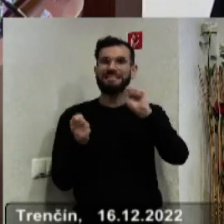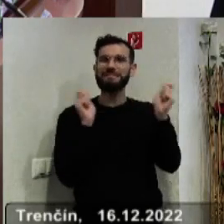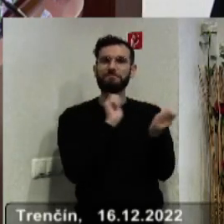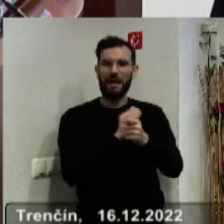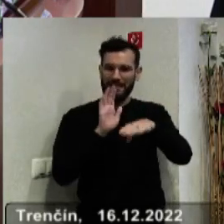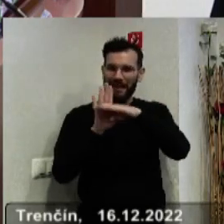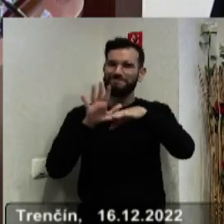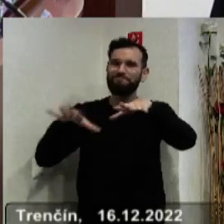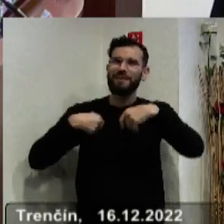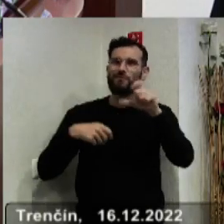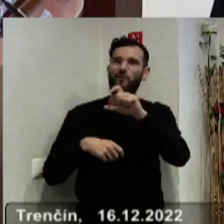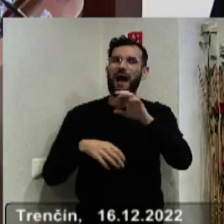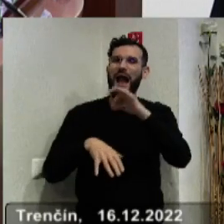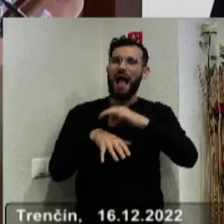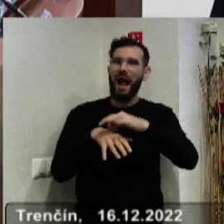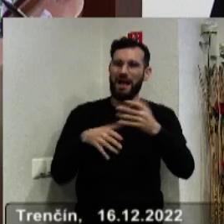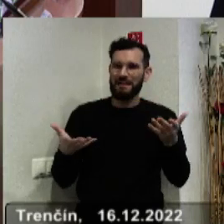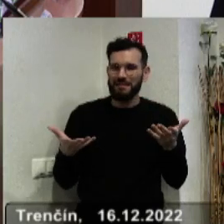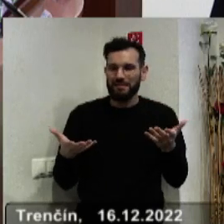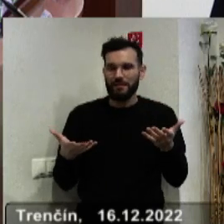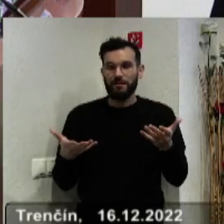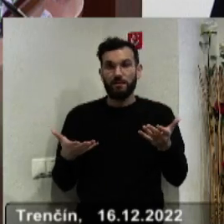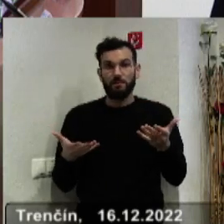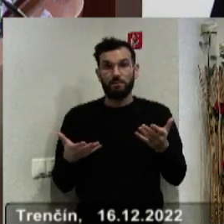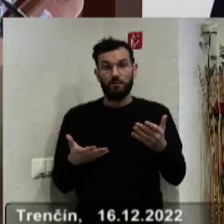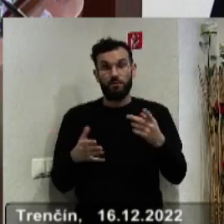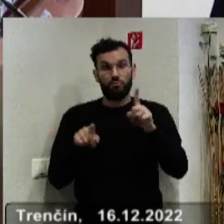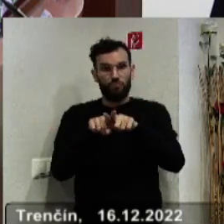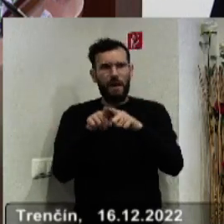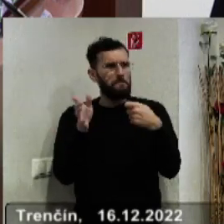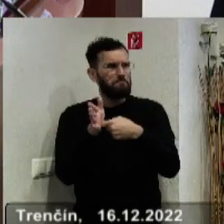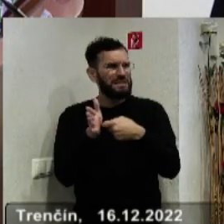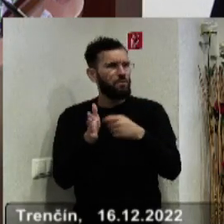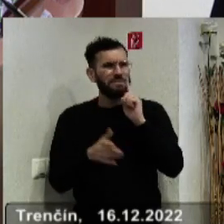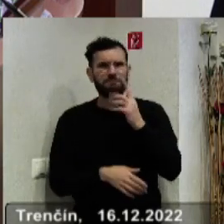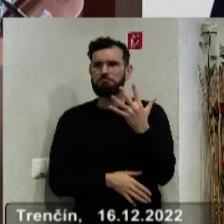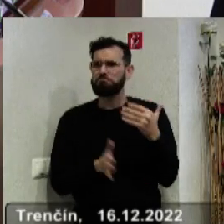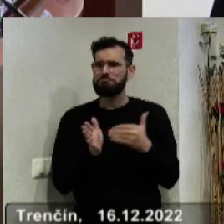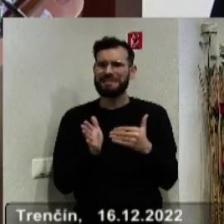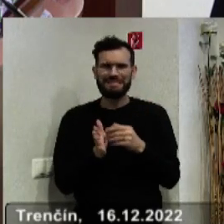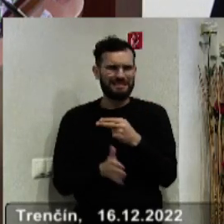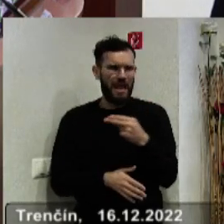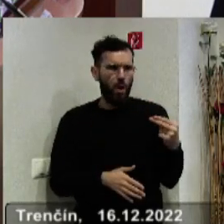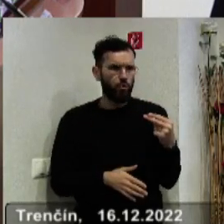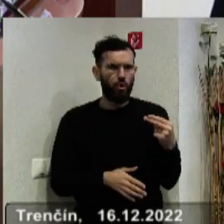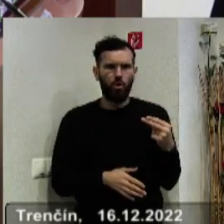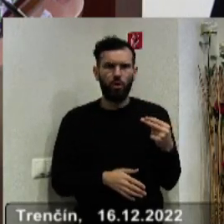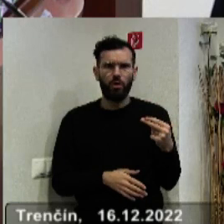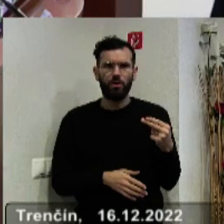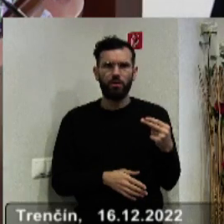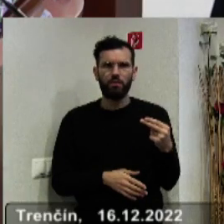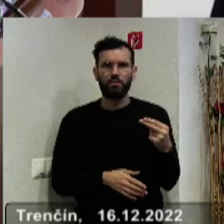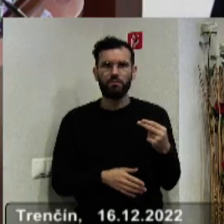Národnej rade Slovenskej republiky. Aj ten, aj ten príspev okolo 5000 EUR na tú stabilizáciu tých zdravotníckých